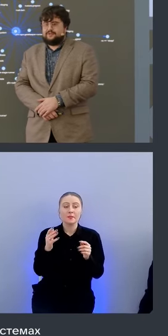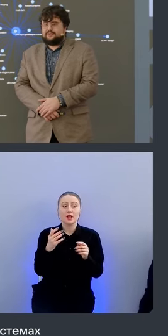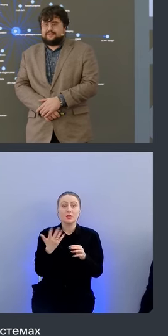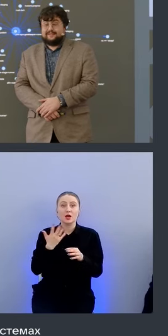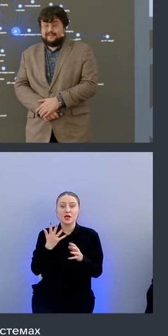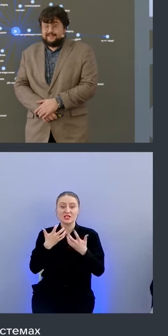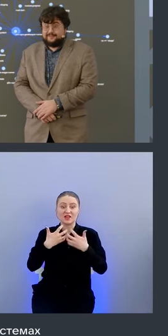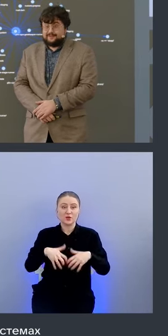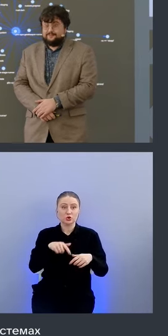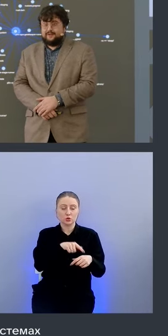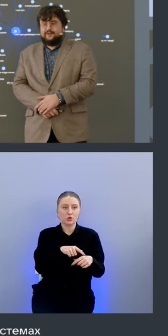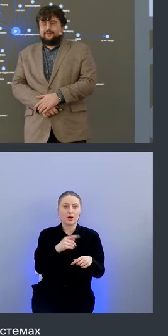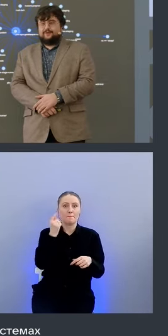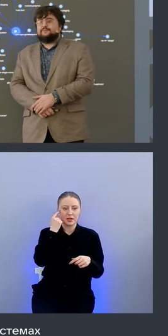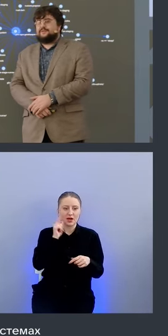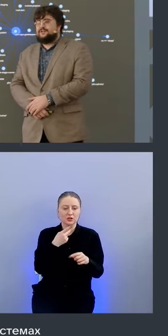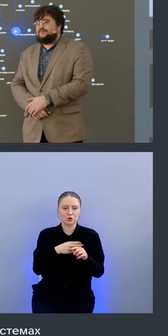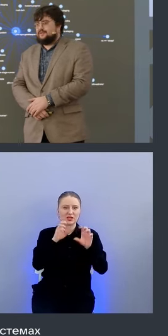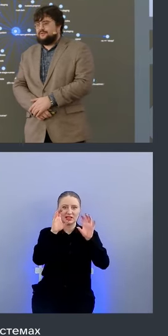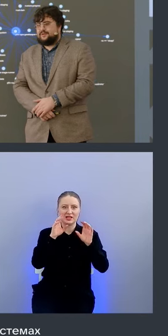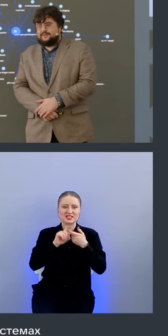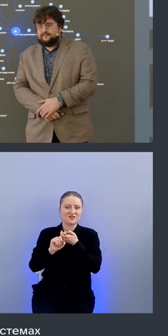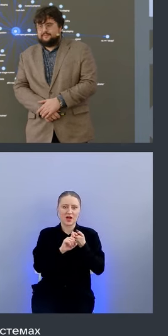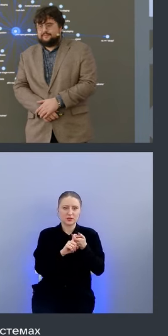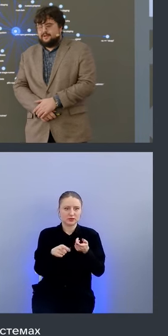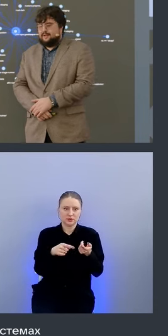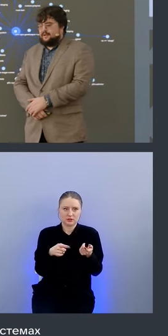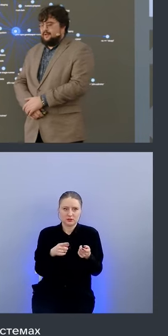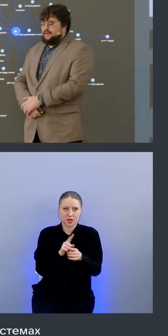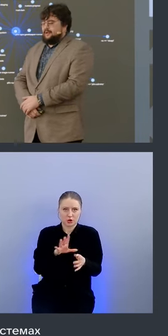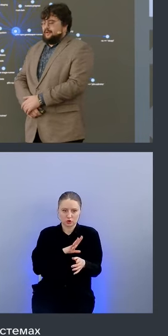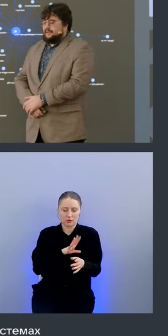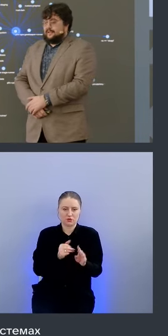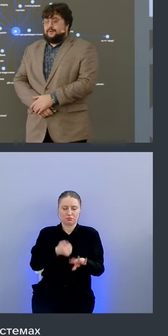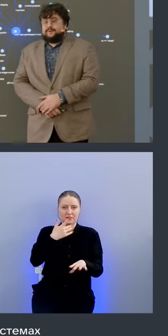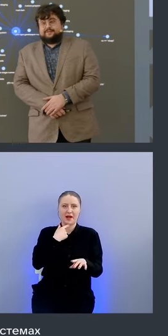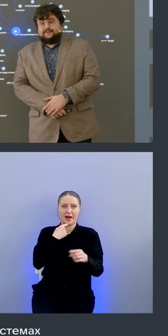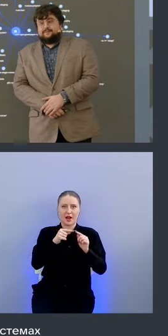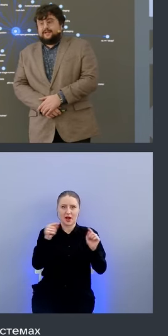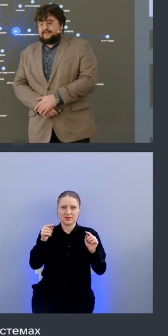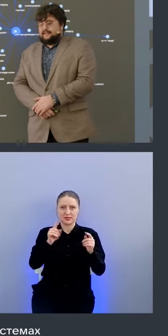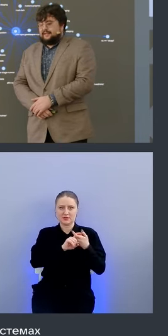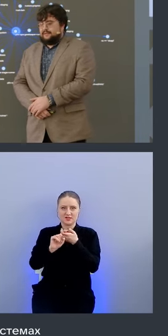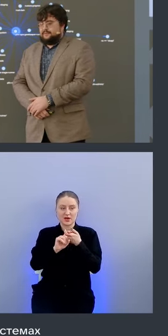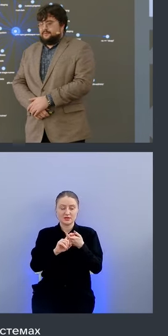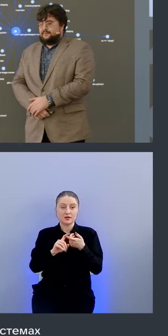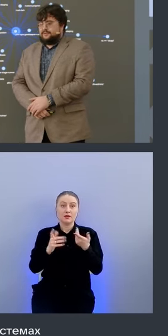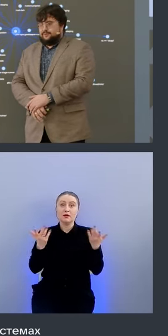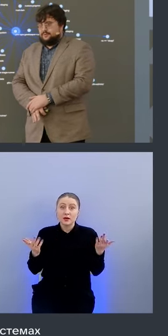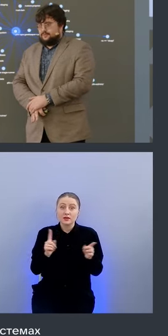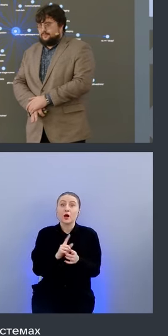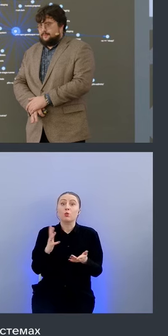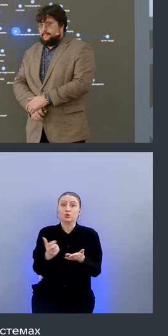понимает что эта связь нелегитимна он нам подсвечивает это все красным таким образом мы опять стоим